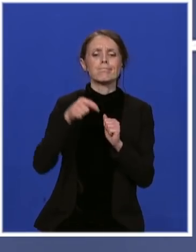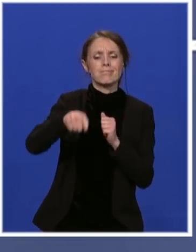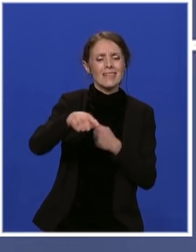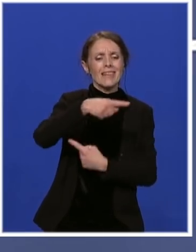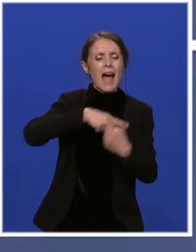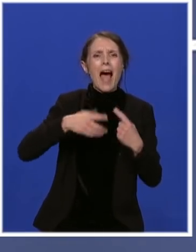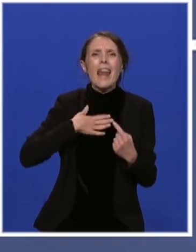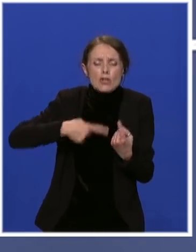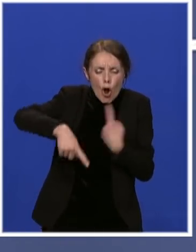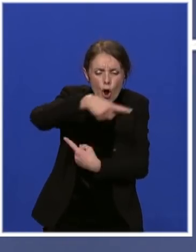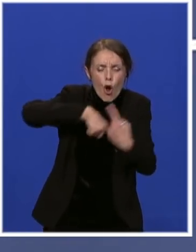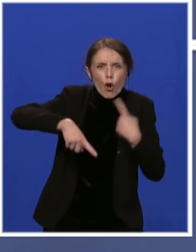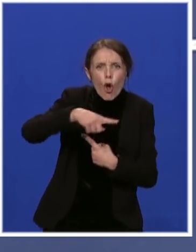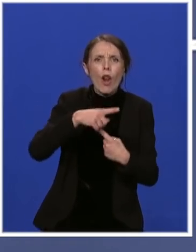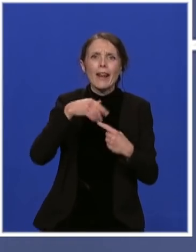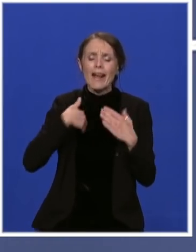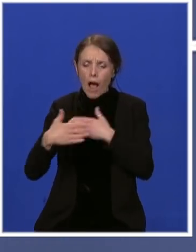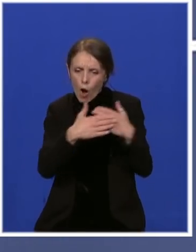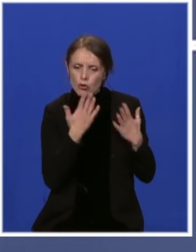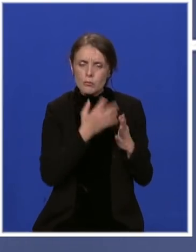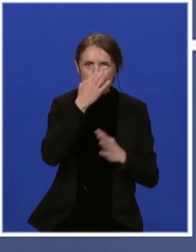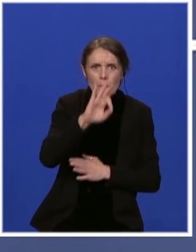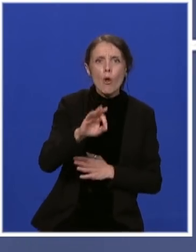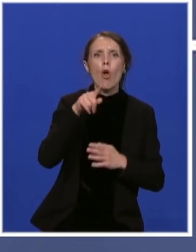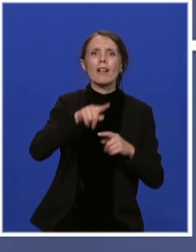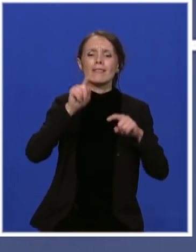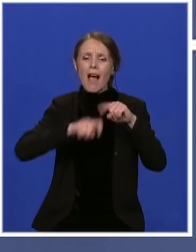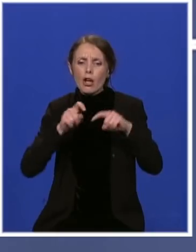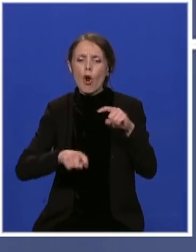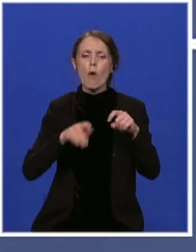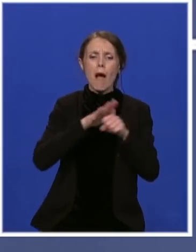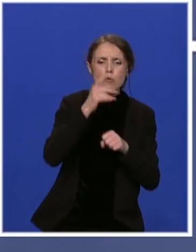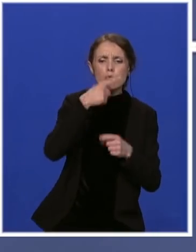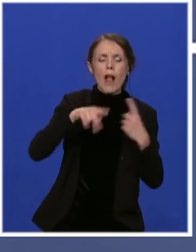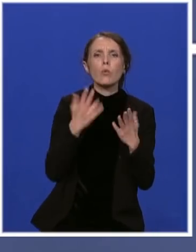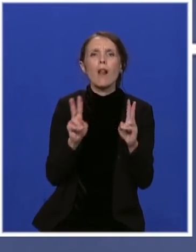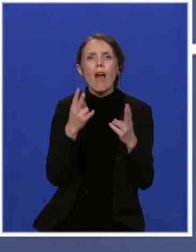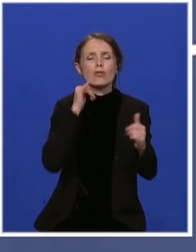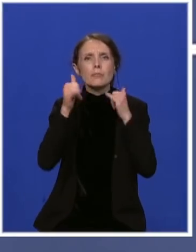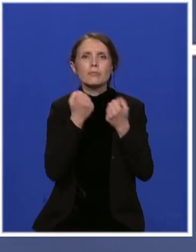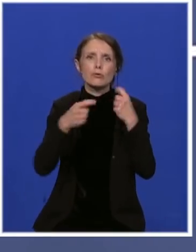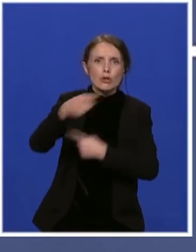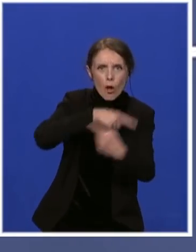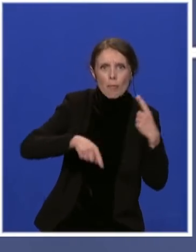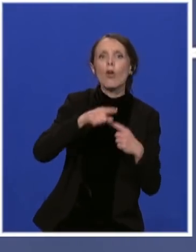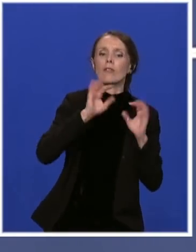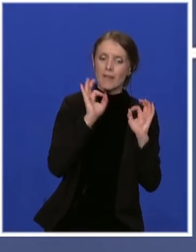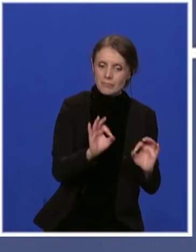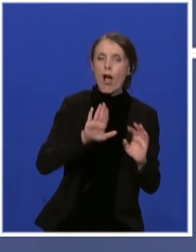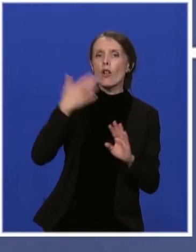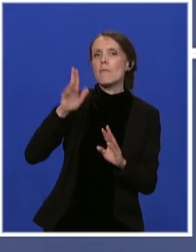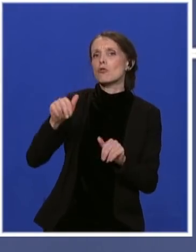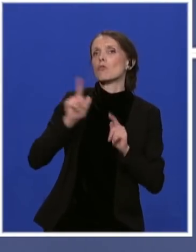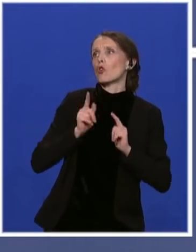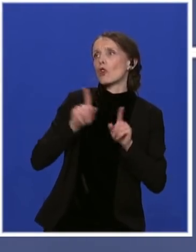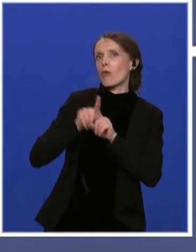protok roba usluga ljudi i kapitala, a onda se nadamo da to isto možemo da očekamo od Evropske unije. Veliko hvala, hvala